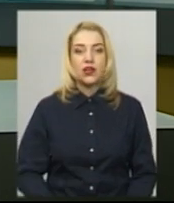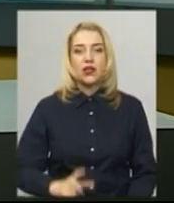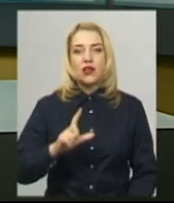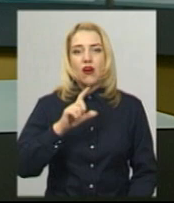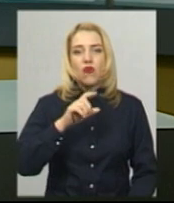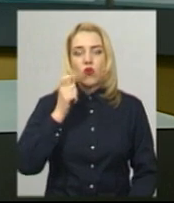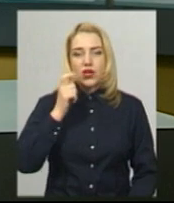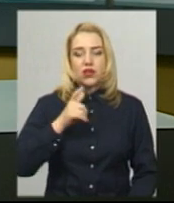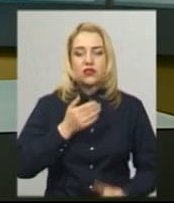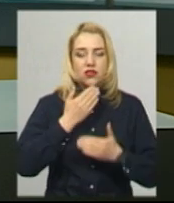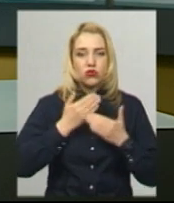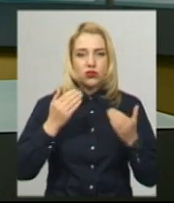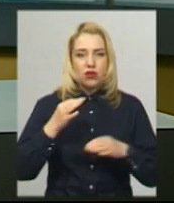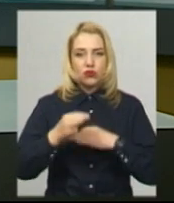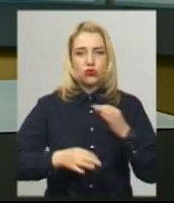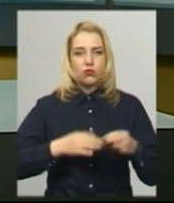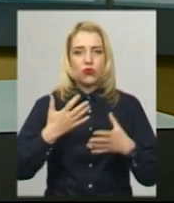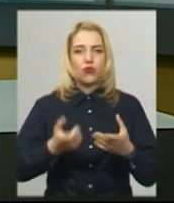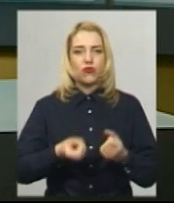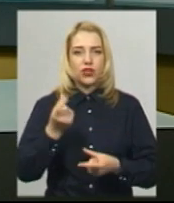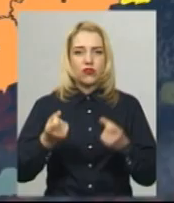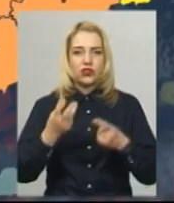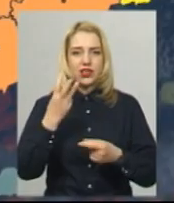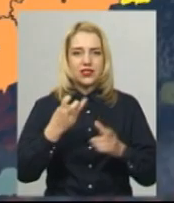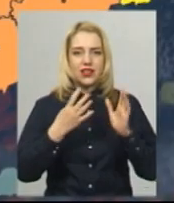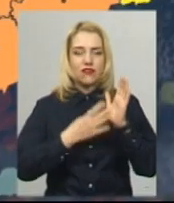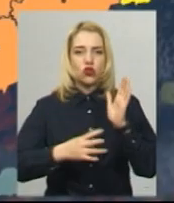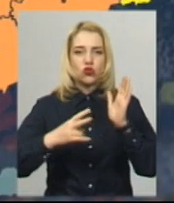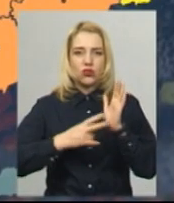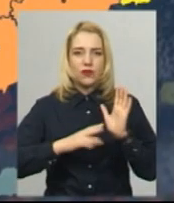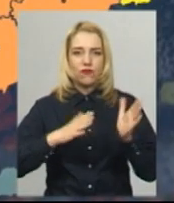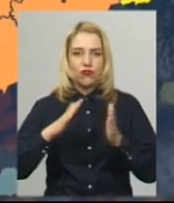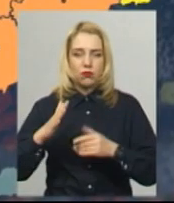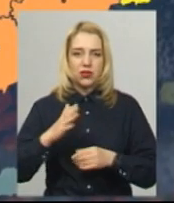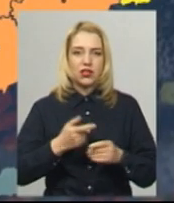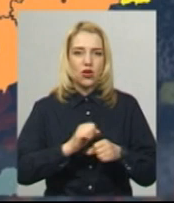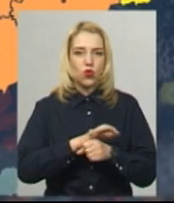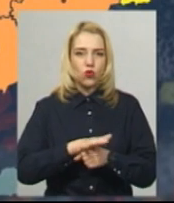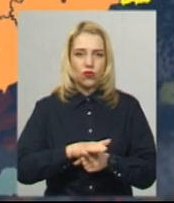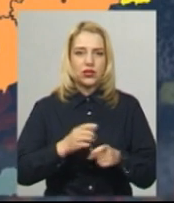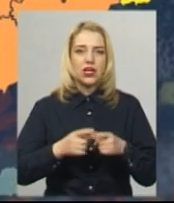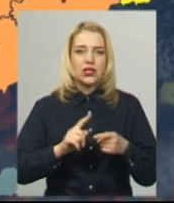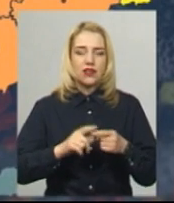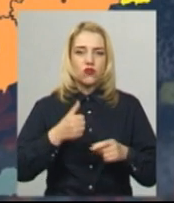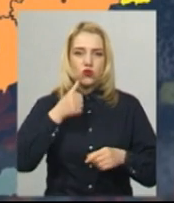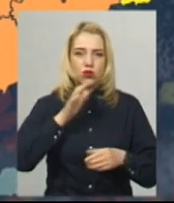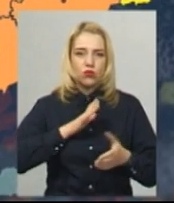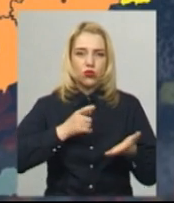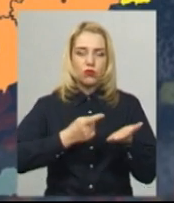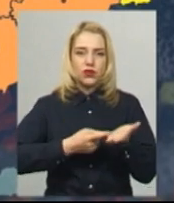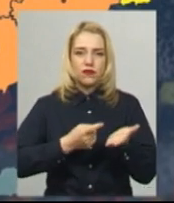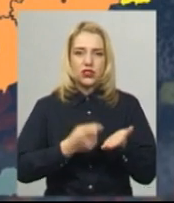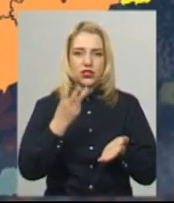останню добу виявлено ще 397 випадків COVID-19. Вчора таких випадків було лабораторно підтверджено